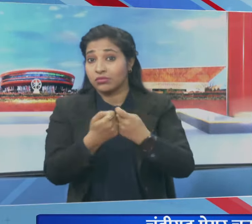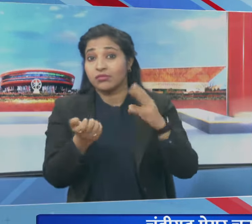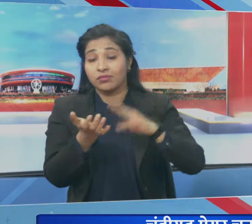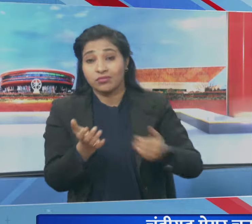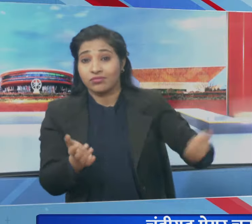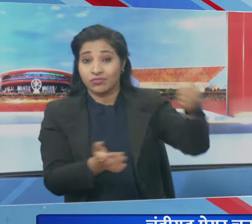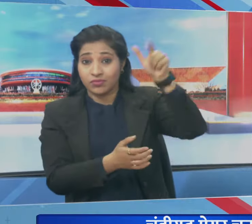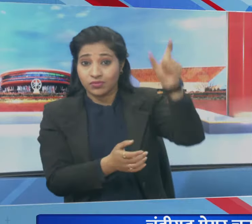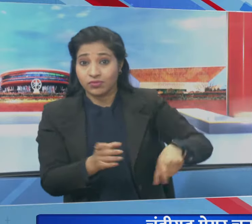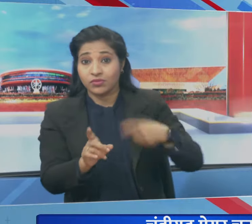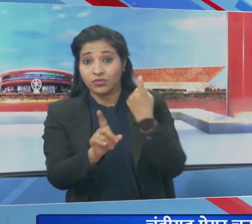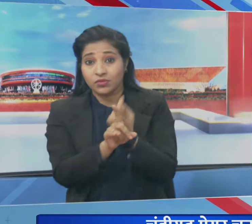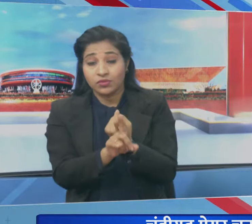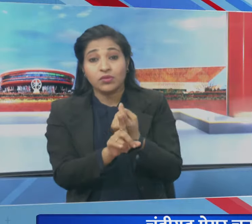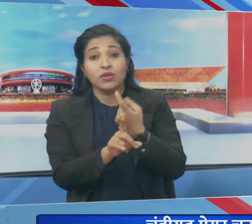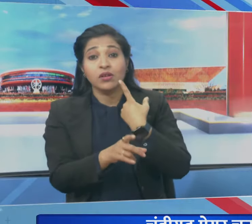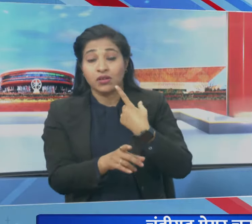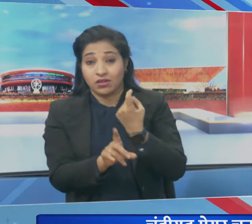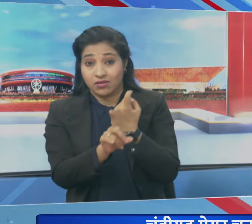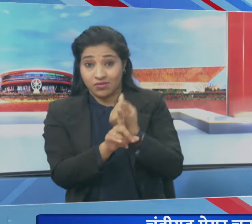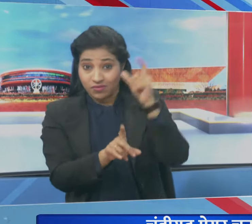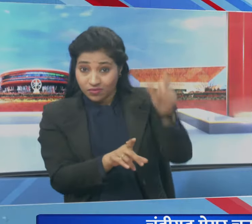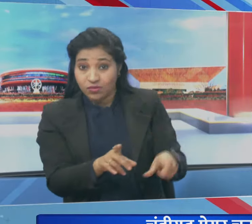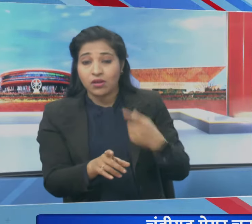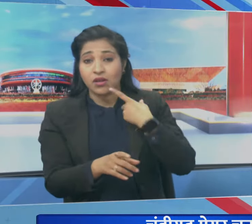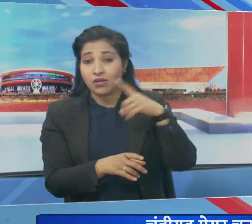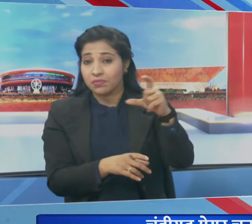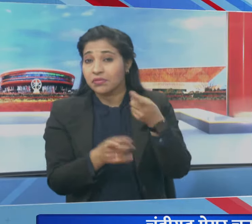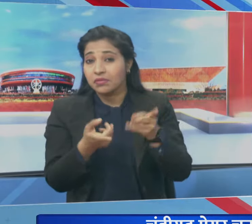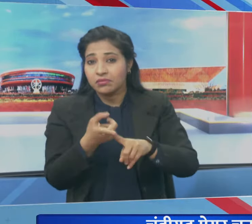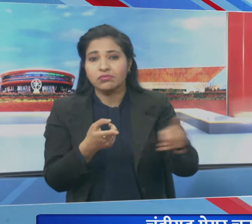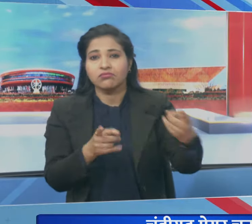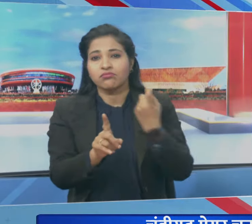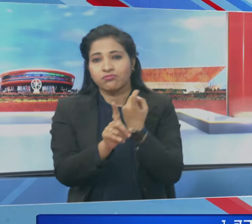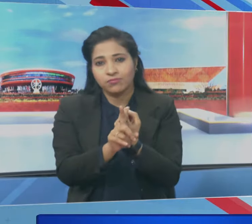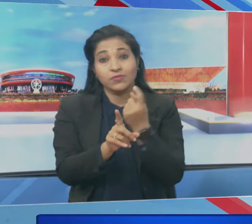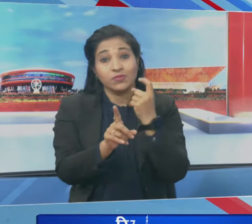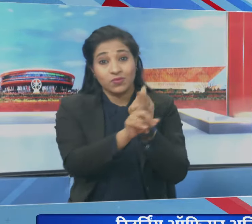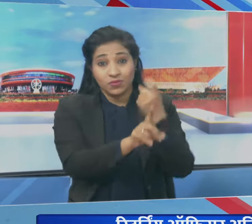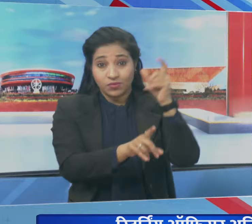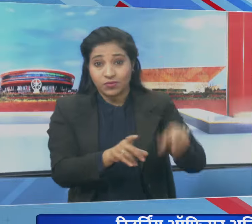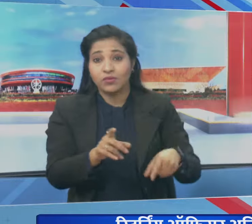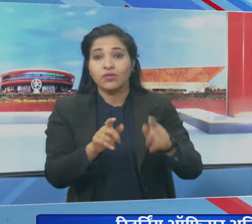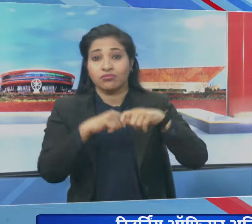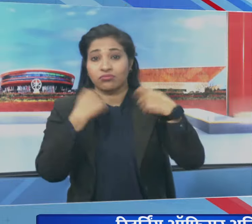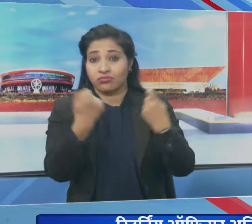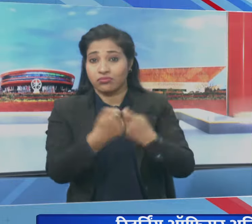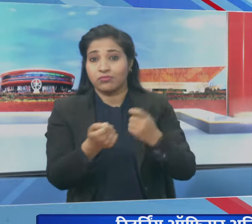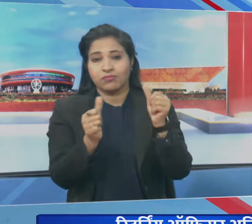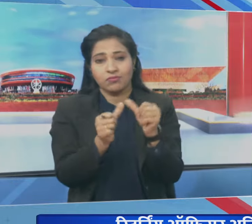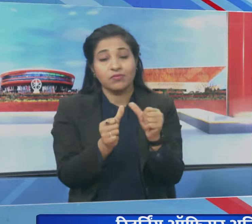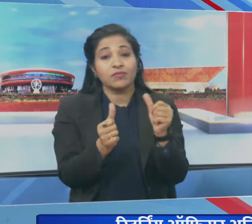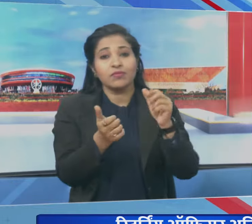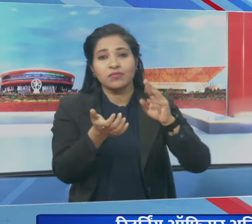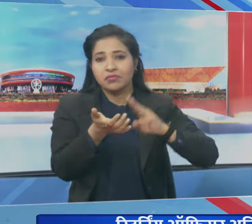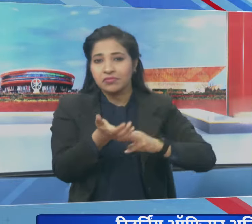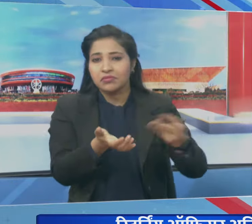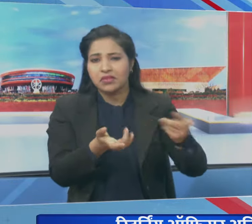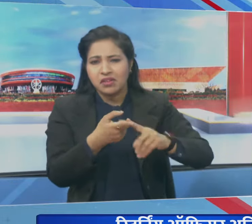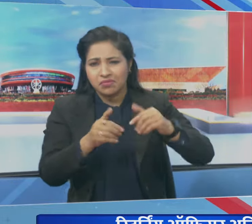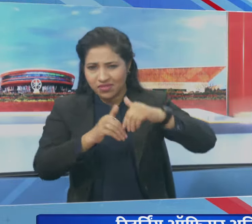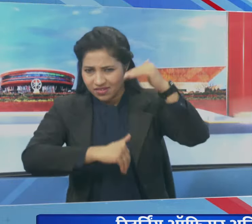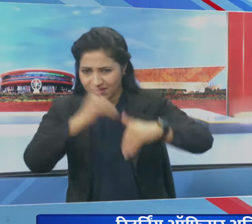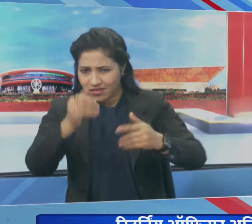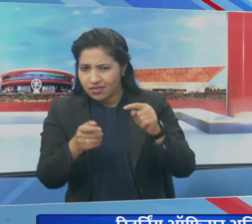कुलदीब कुमार की आचिका पर सुनवाई करेगा कुलदीब कुमार ने पीठासिन अधिकारी अनील मसी पर मतगड़ना के दौरान